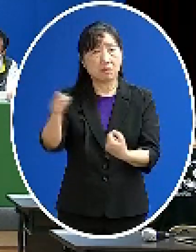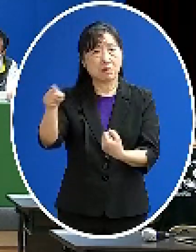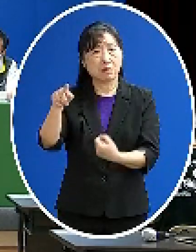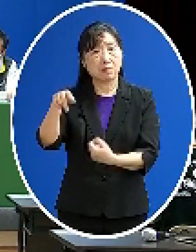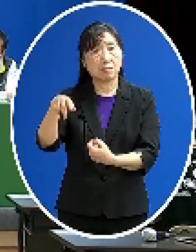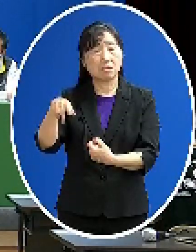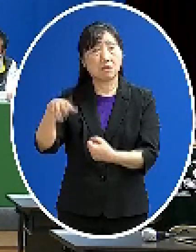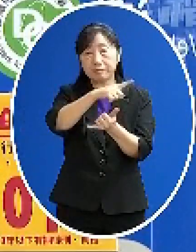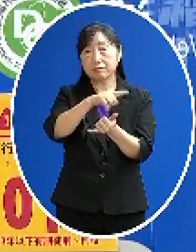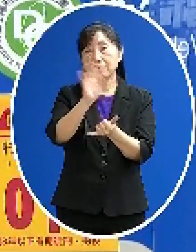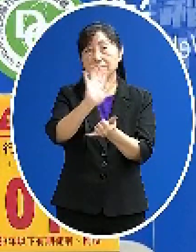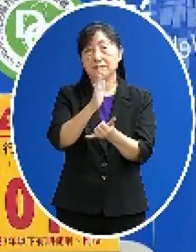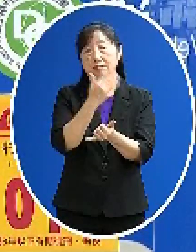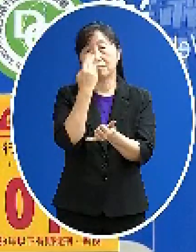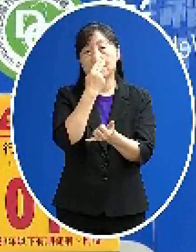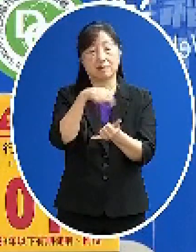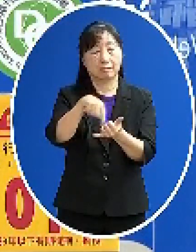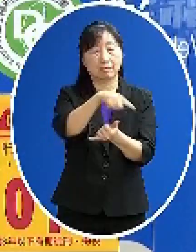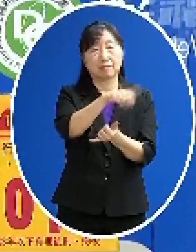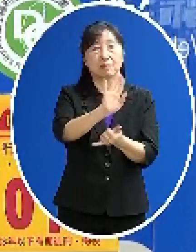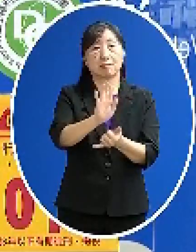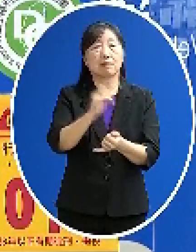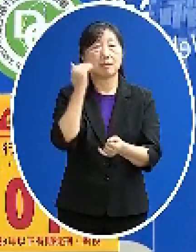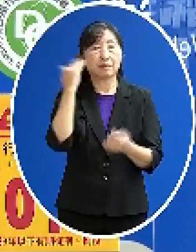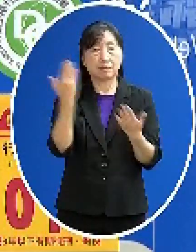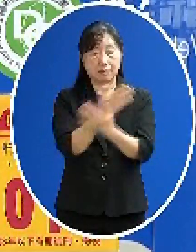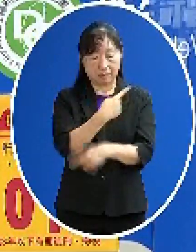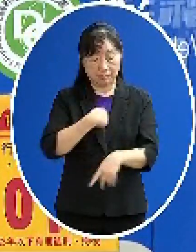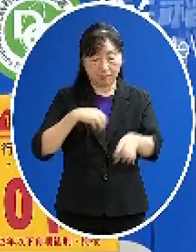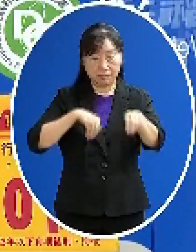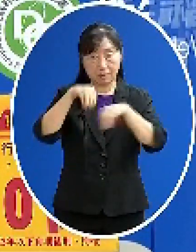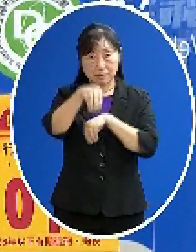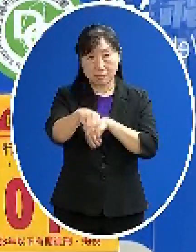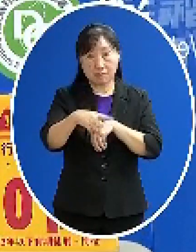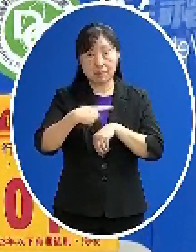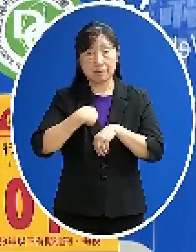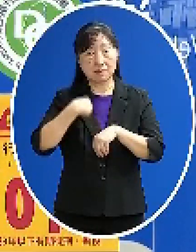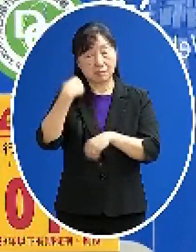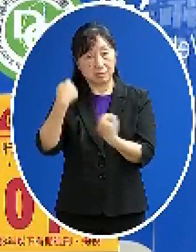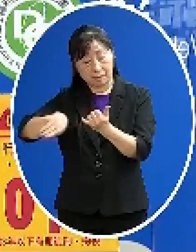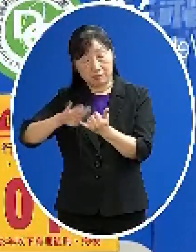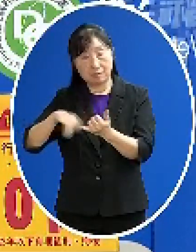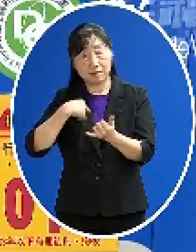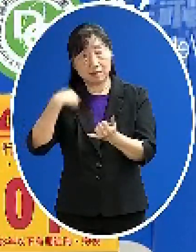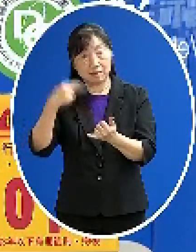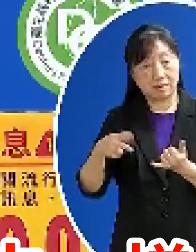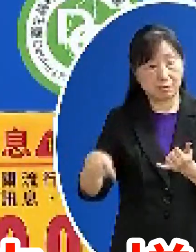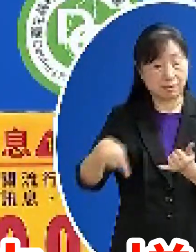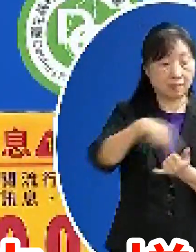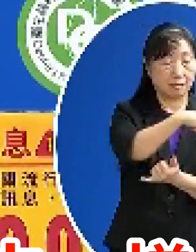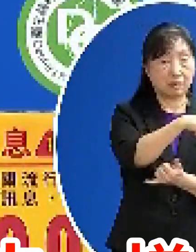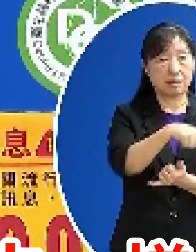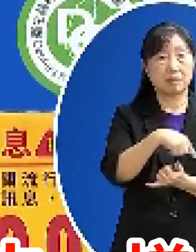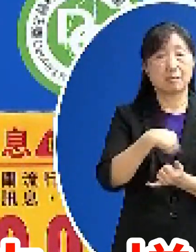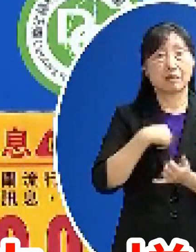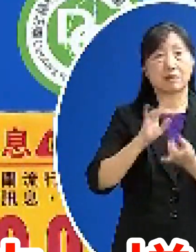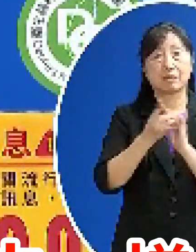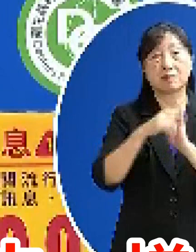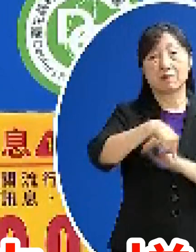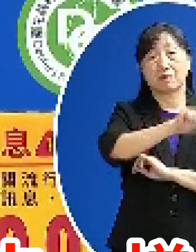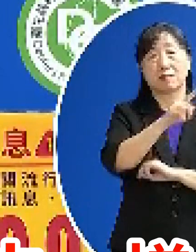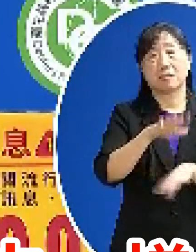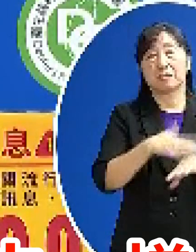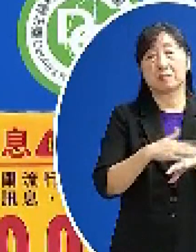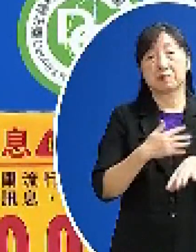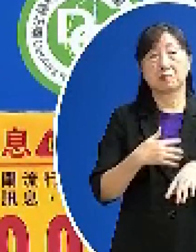舍還是要回到新北 好是我的話 我既然已經在南部我就不會故意跑過來 就好像我現在也不會故意跑到這